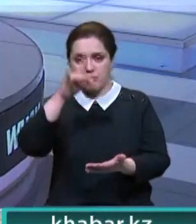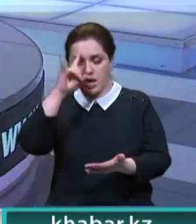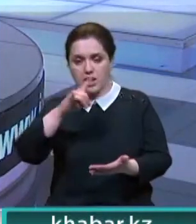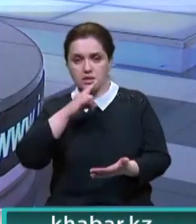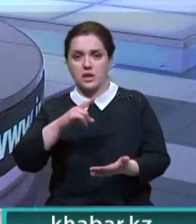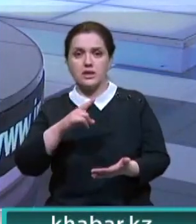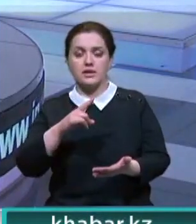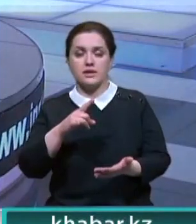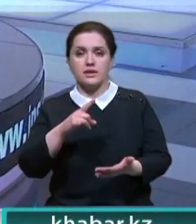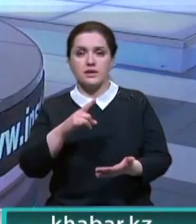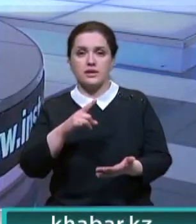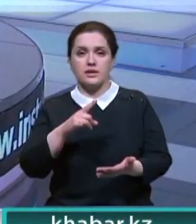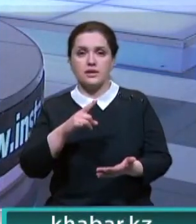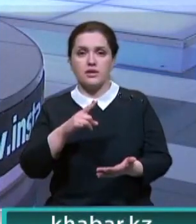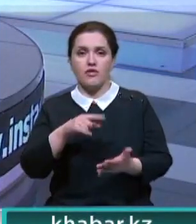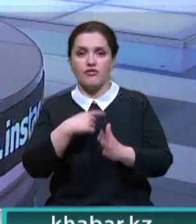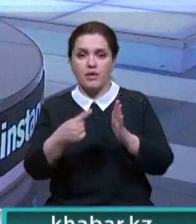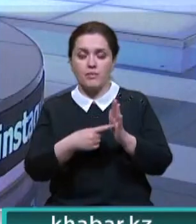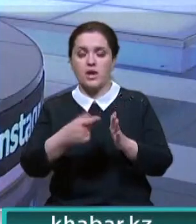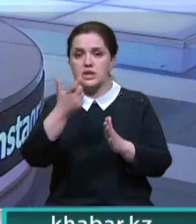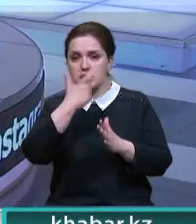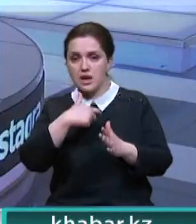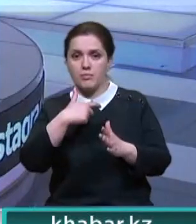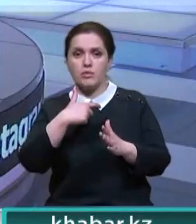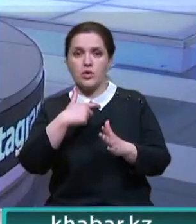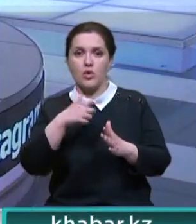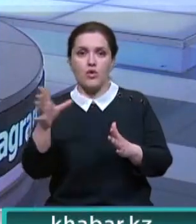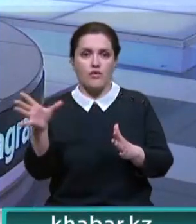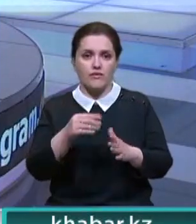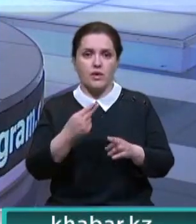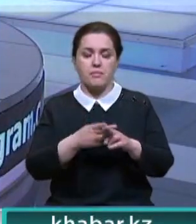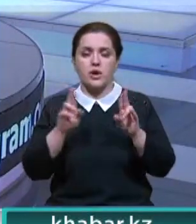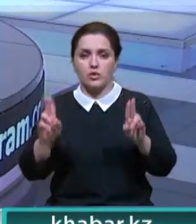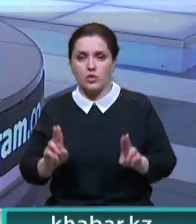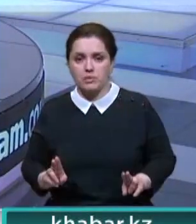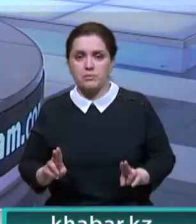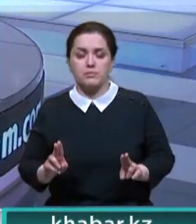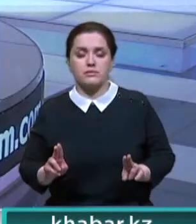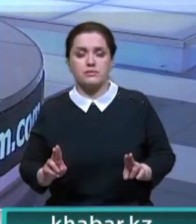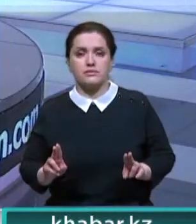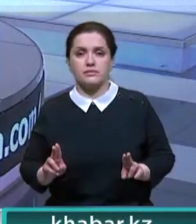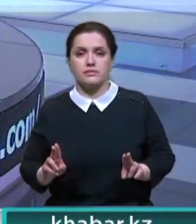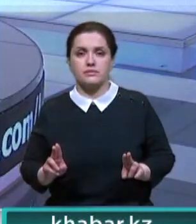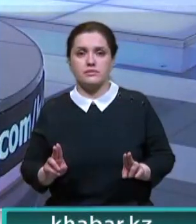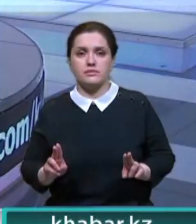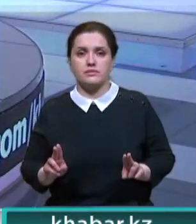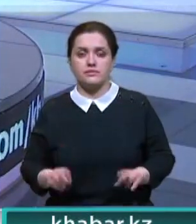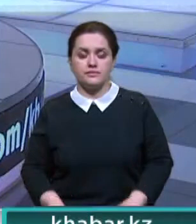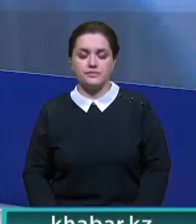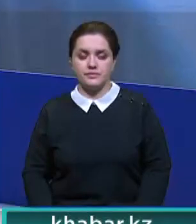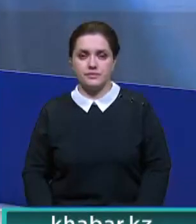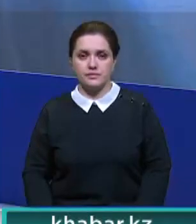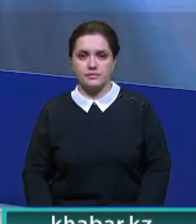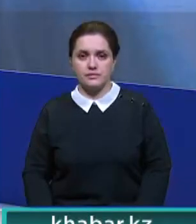казахстанцам, в том же вопросе соблюдения всех саннорм и вообще по ситуации с вирусом?